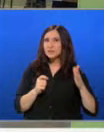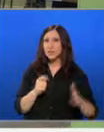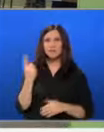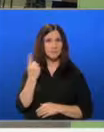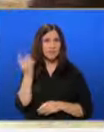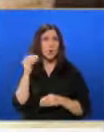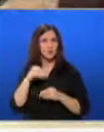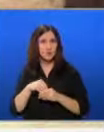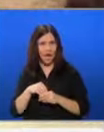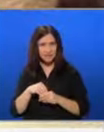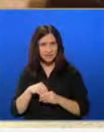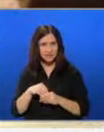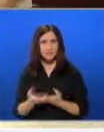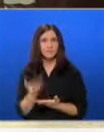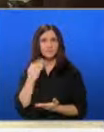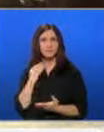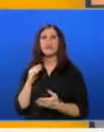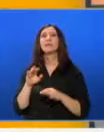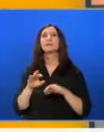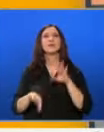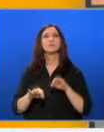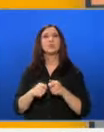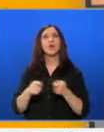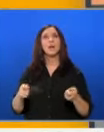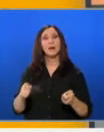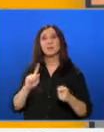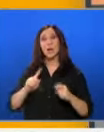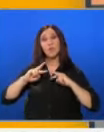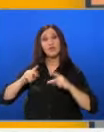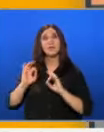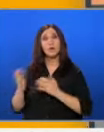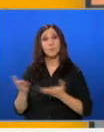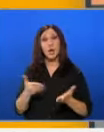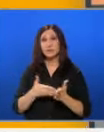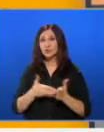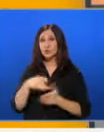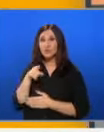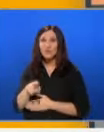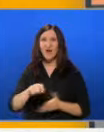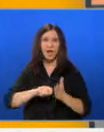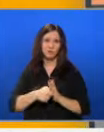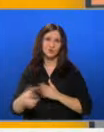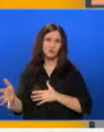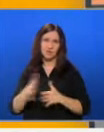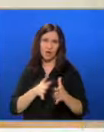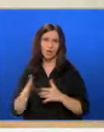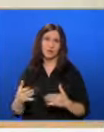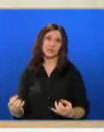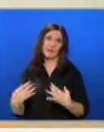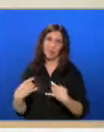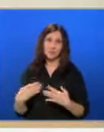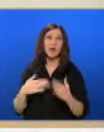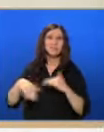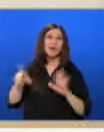и самите участници в предизборната кампания трябва да откликват на такива покани, тъй като това е ключово за хората да се информират.